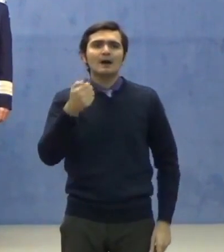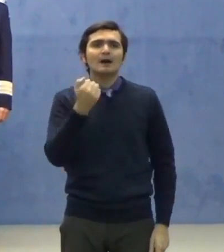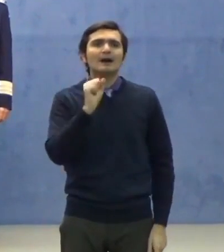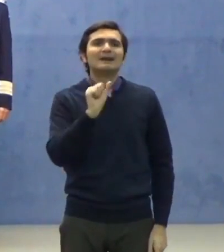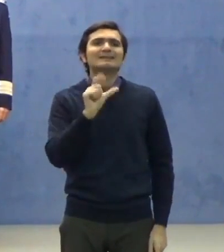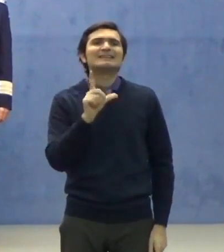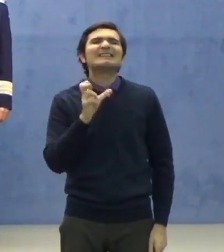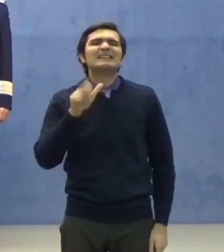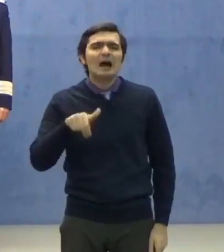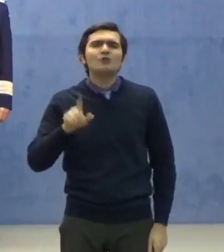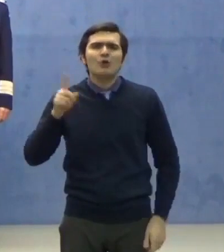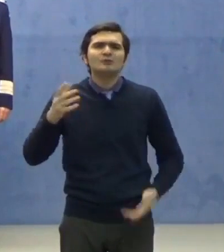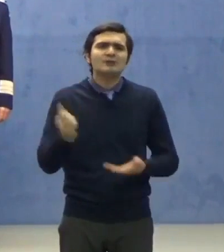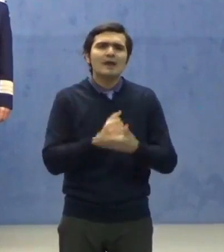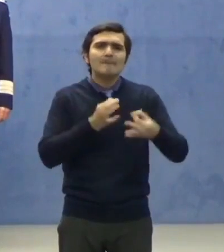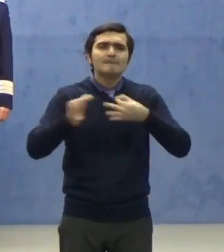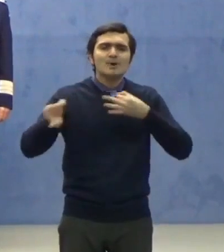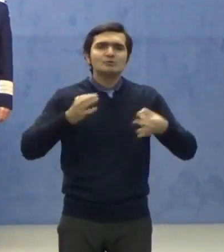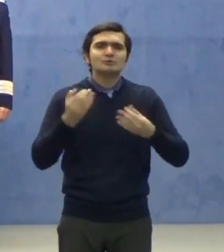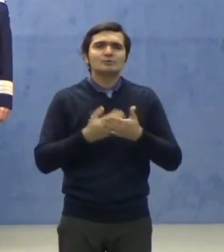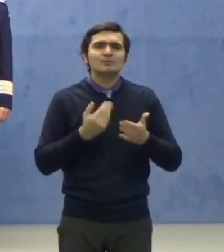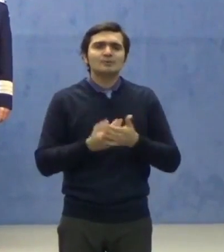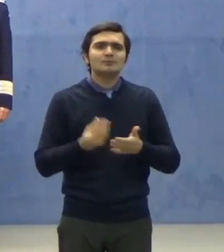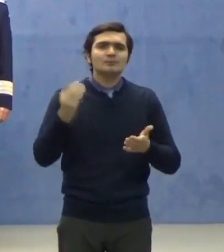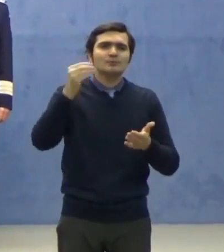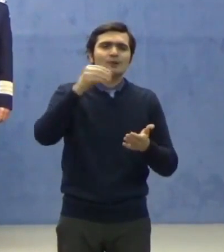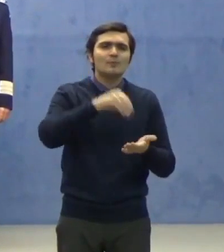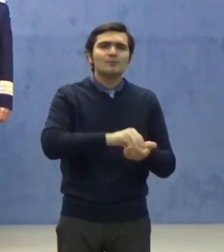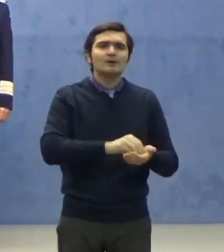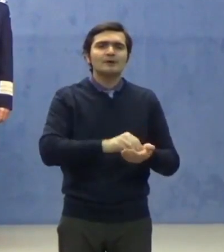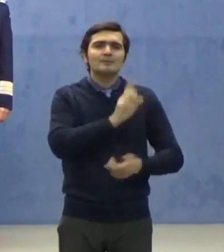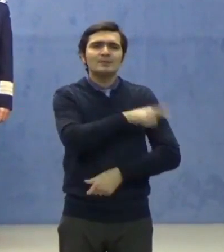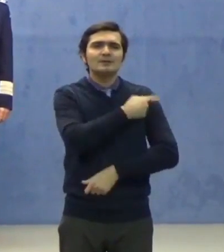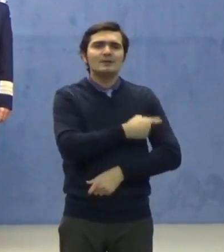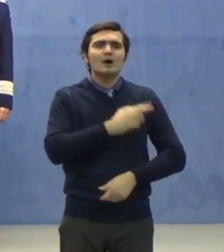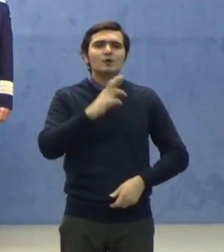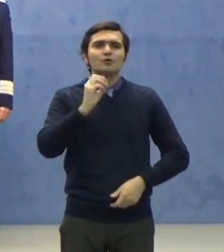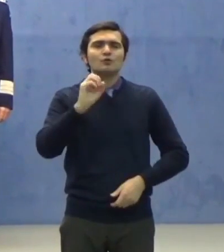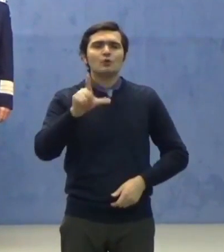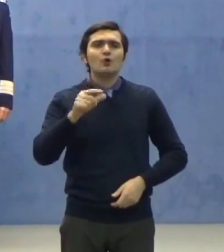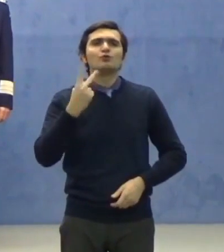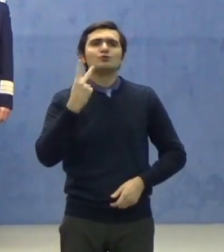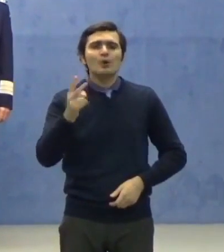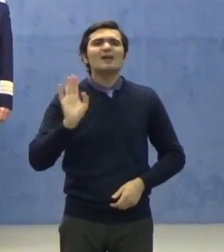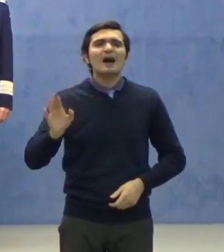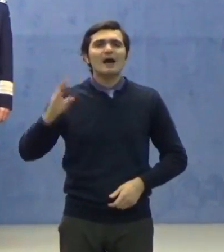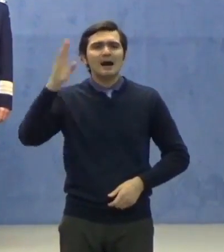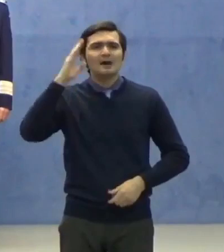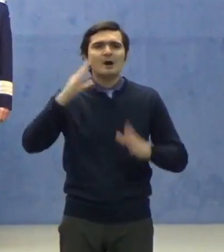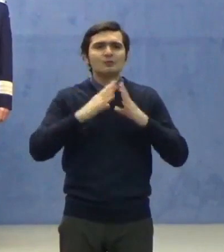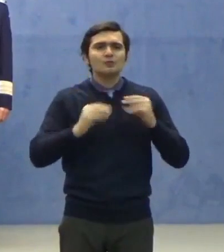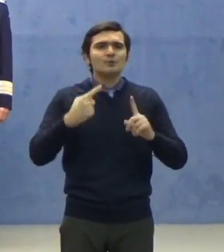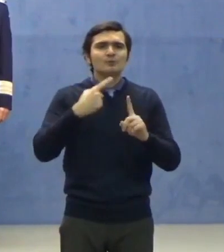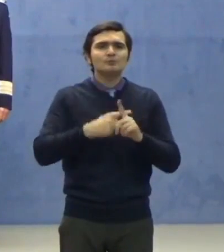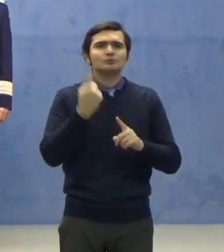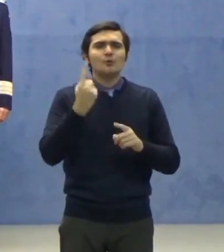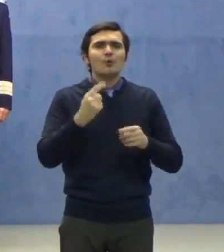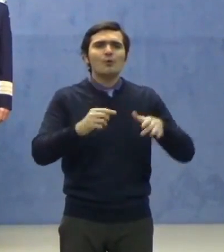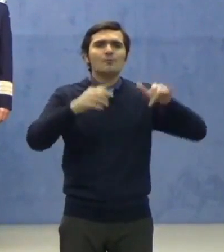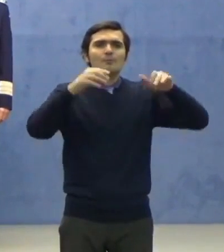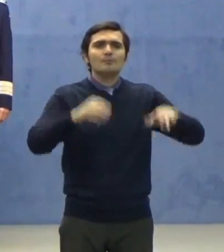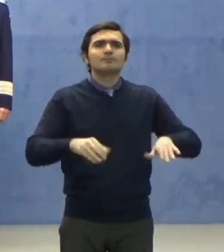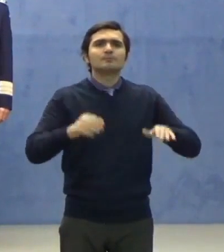întreprinde măsurile pentru instalarea Spitalului Rol 2 al Armatei Române și a unei tabăre care va fi în sprijinul